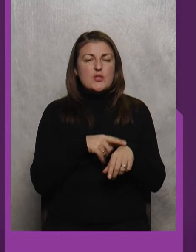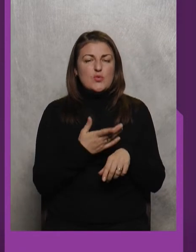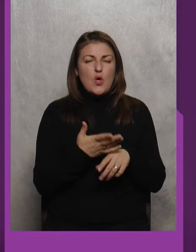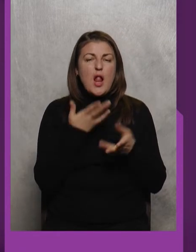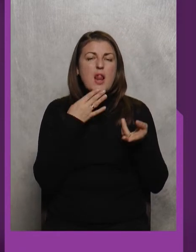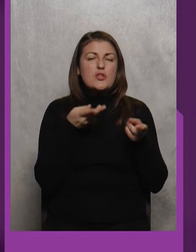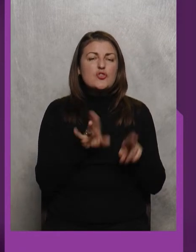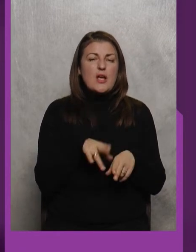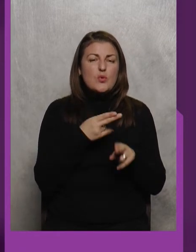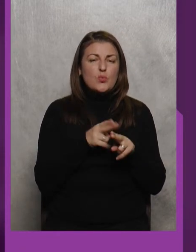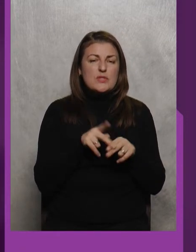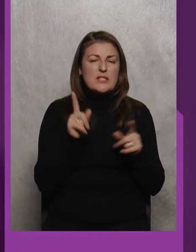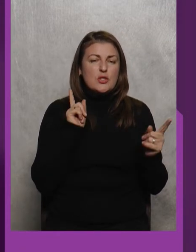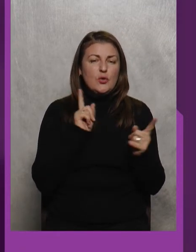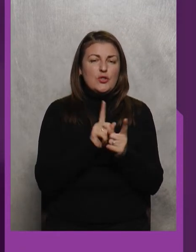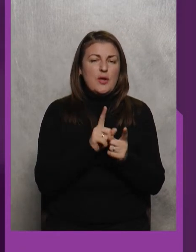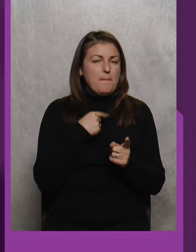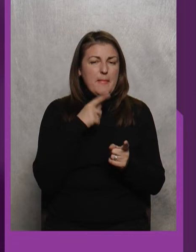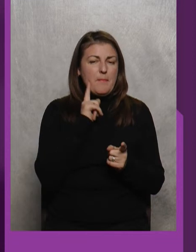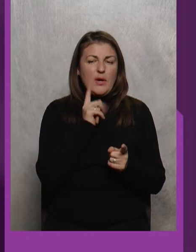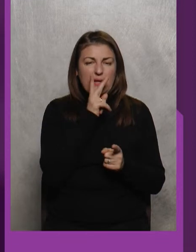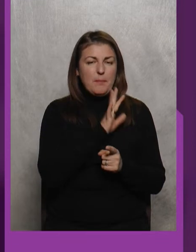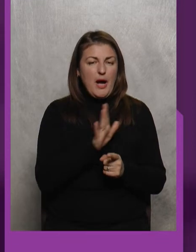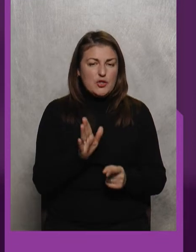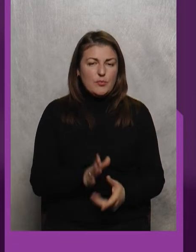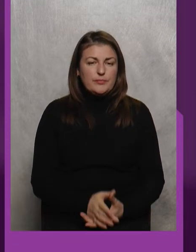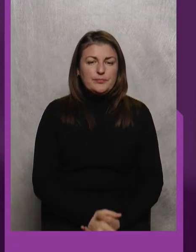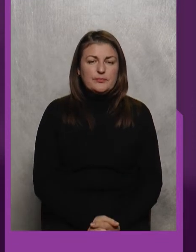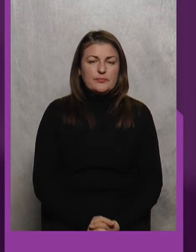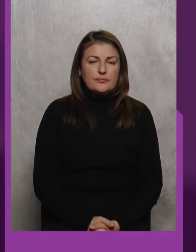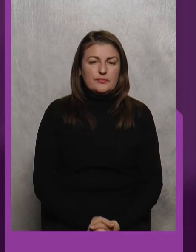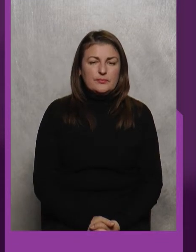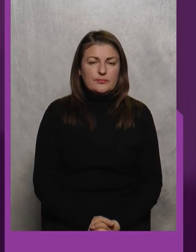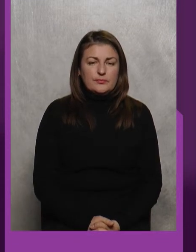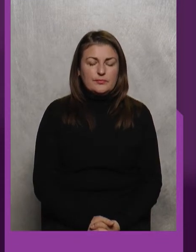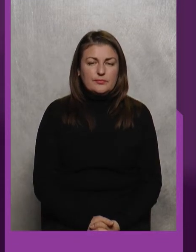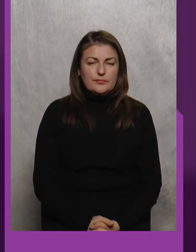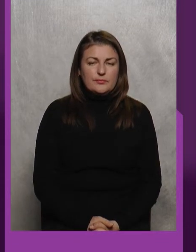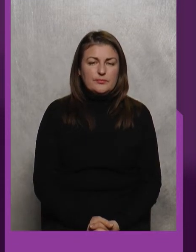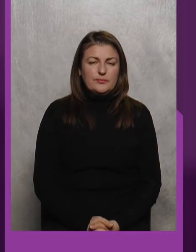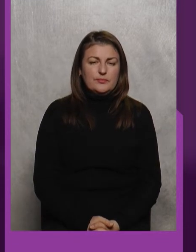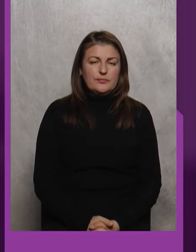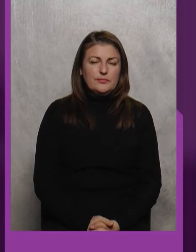лишається у цій сутичці? Ми не бачимо? Домінував наш спортсмен